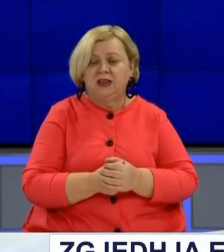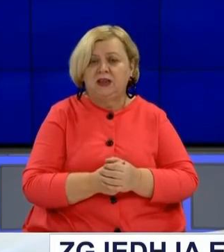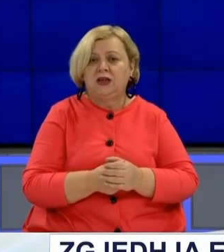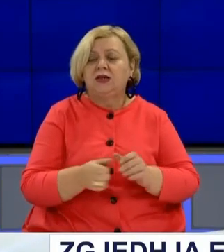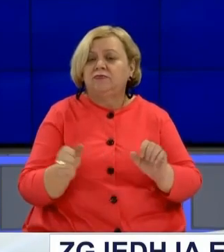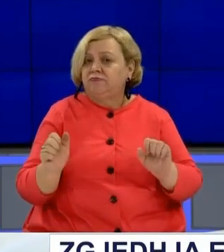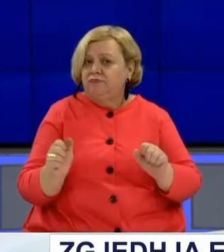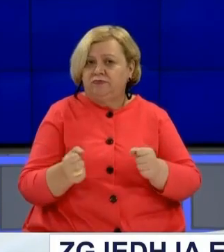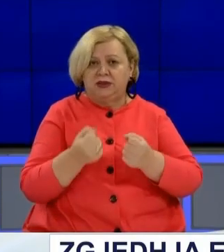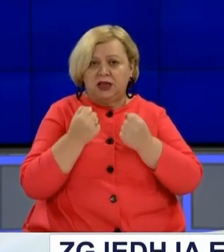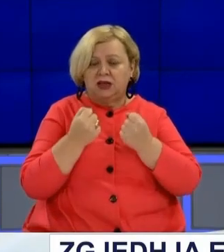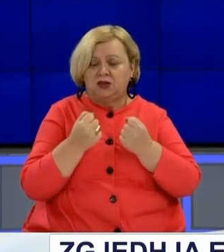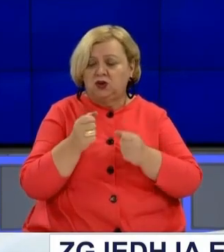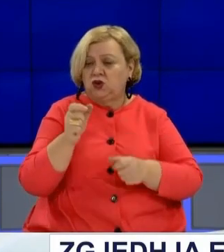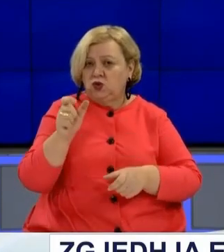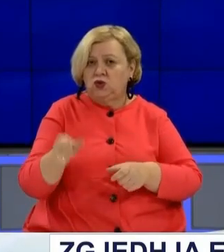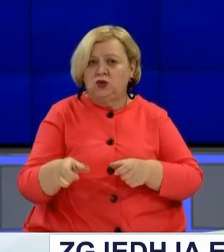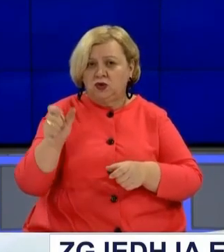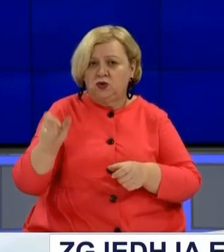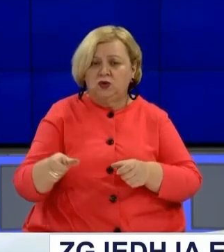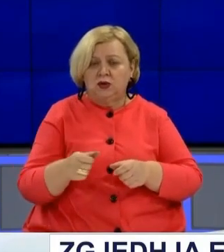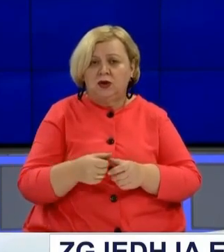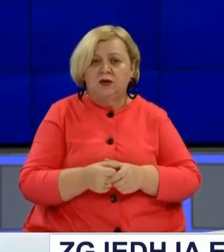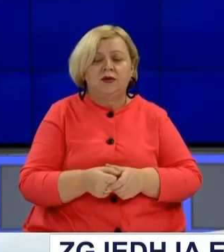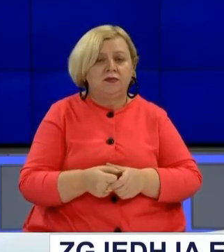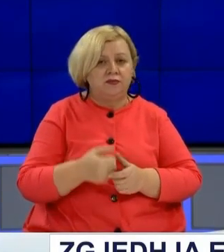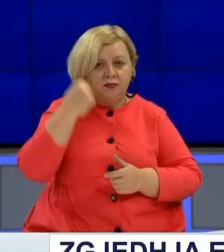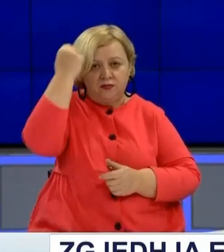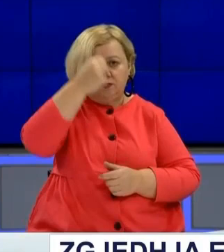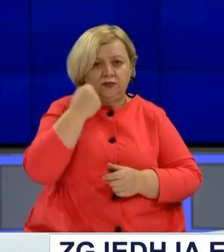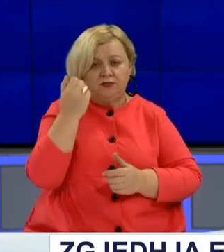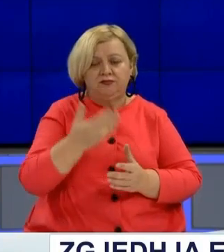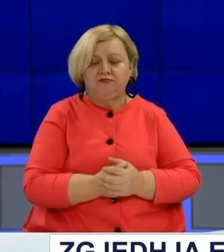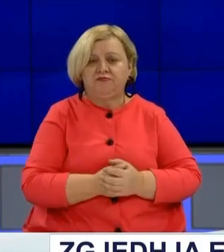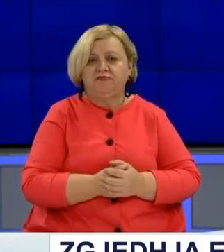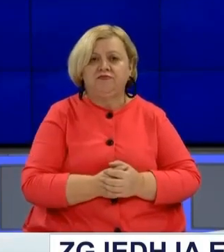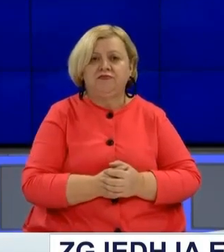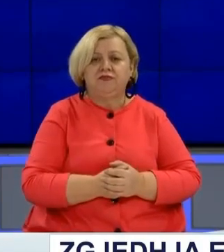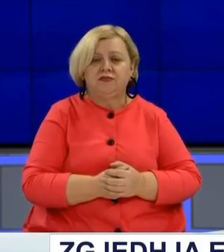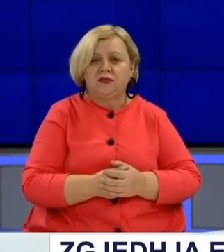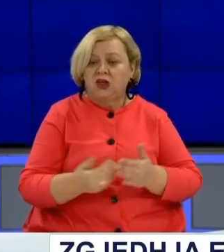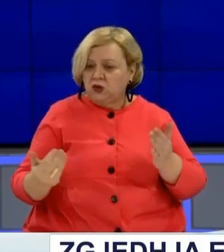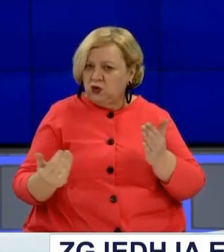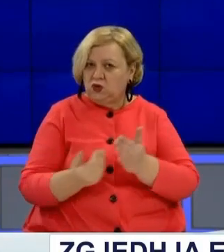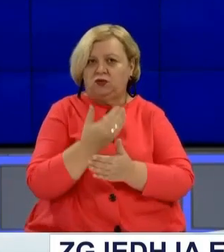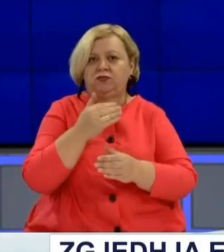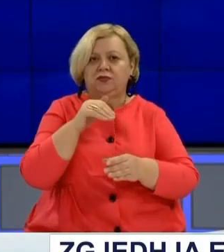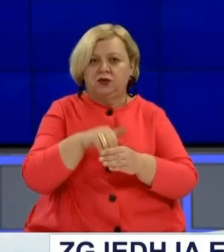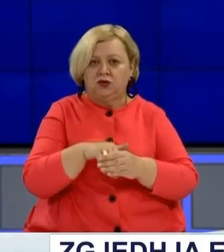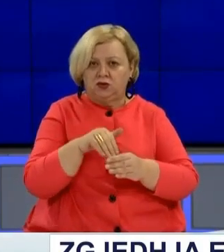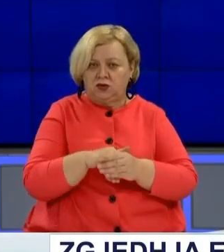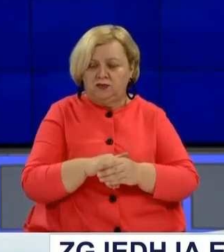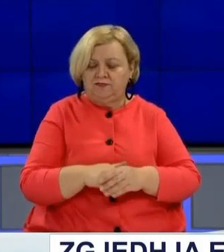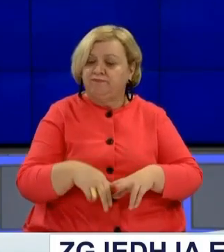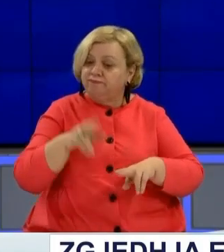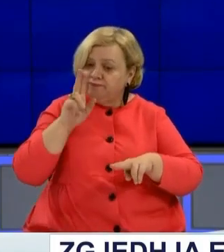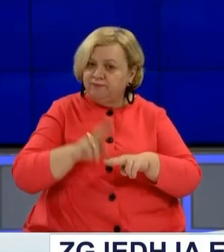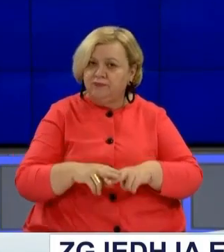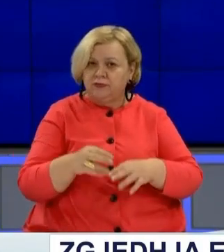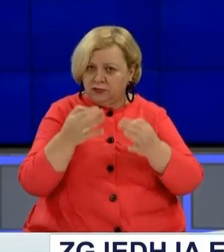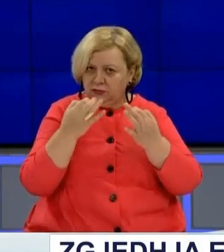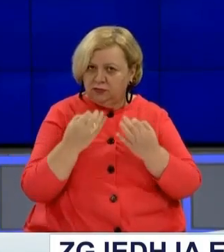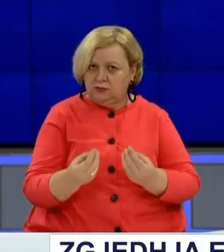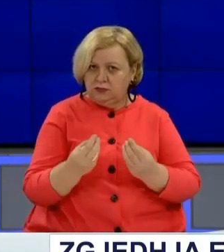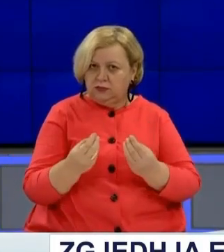për shtetarët në këtë moment. Në këtë moment për shtetarët është të rëndësishme t'i kthejtë lishtimiteti një qeverijet e rejë, t'ketë vendimari e të mirë feltë për aja që